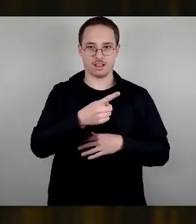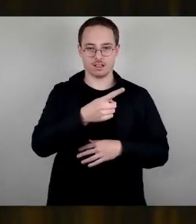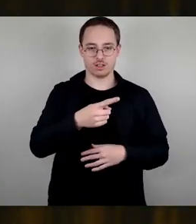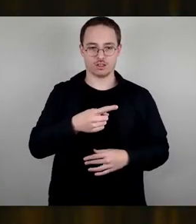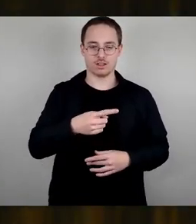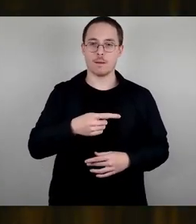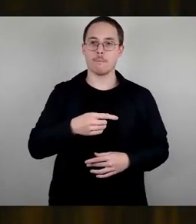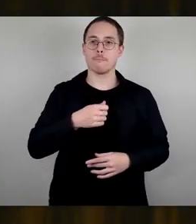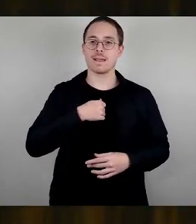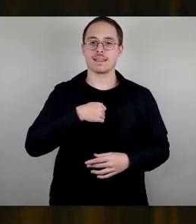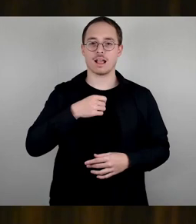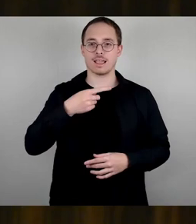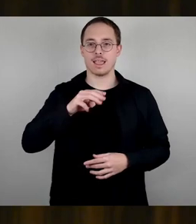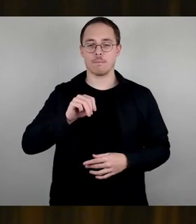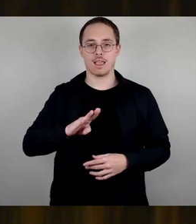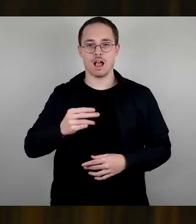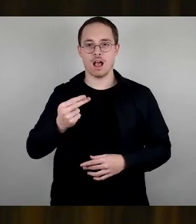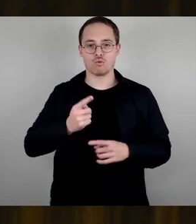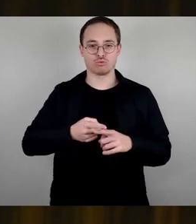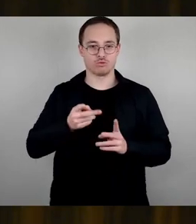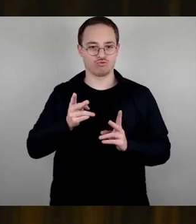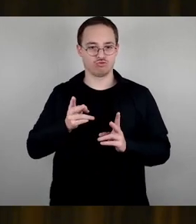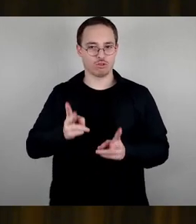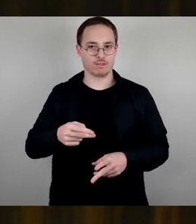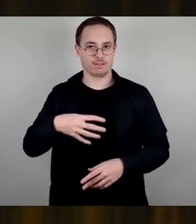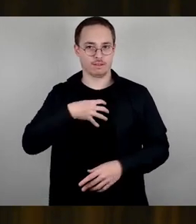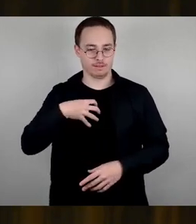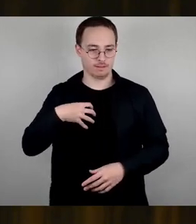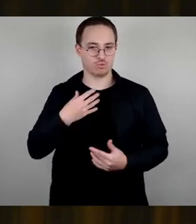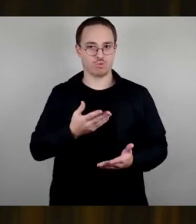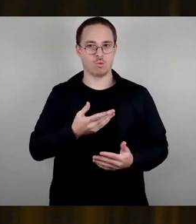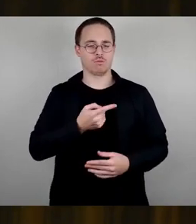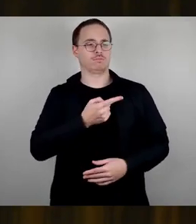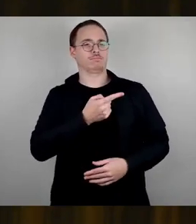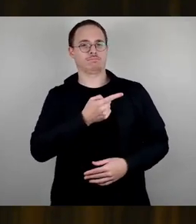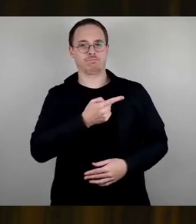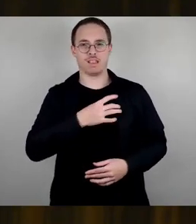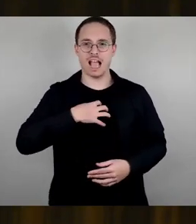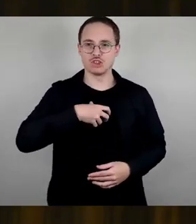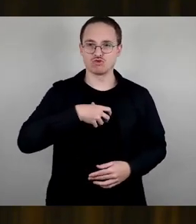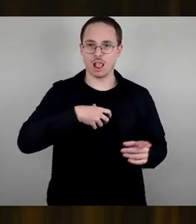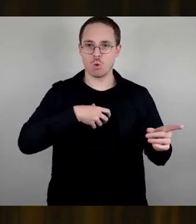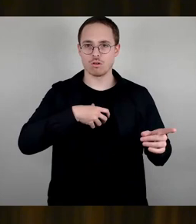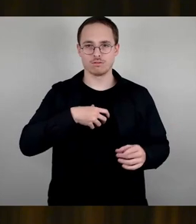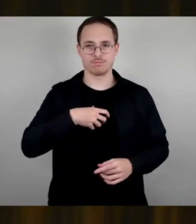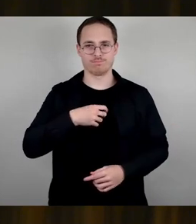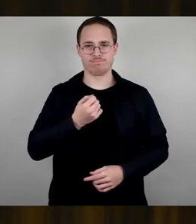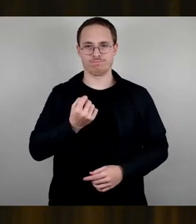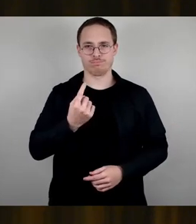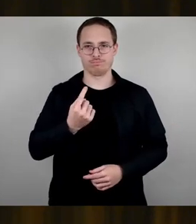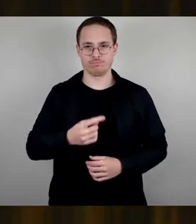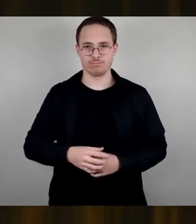Bäder öffentliche Einrichtungen sind extrem fraglich? Und deswegen ist es jetzt meine Frage an den auch fachlich zuständigen